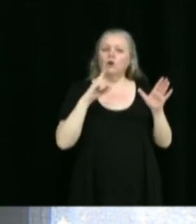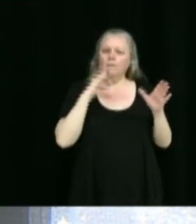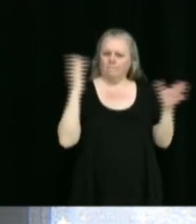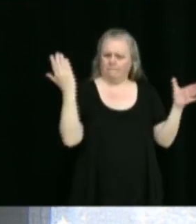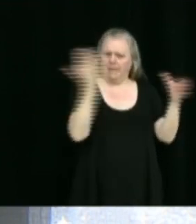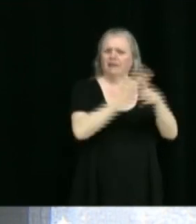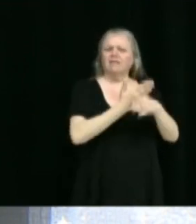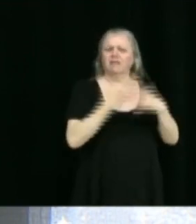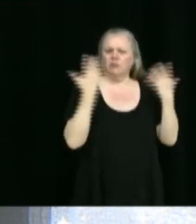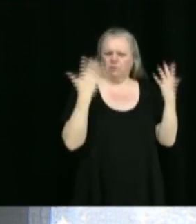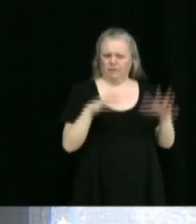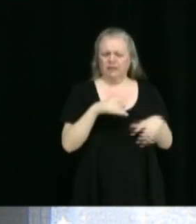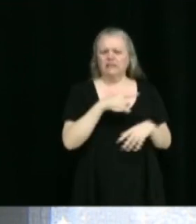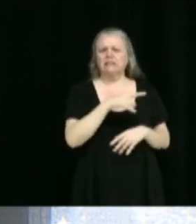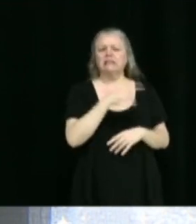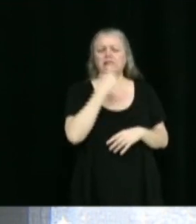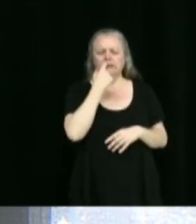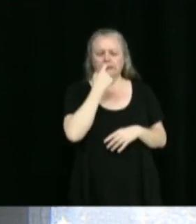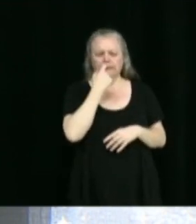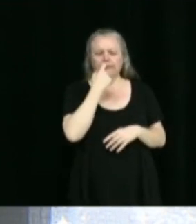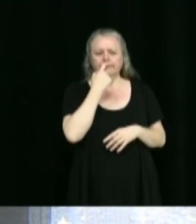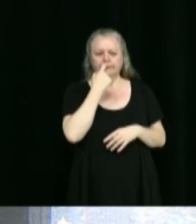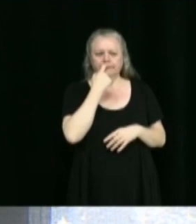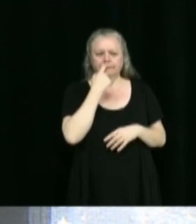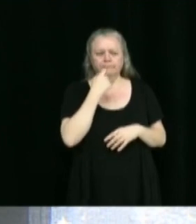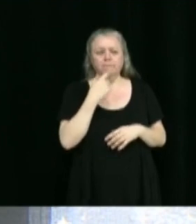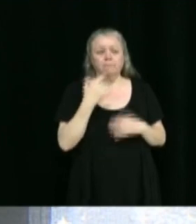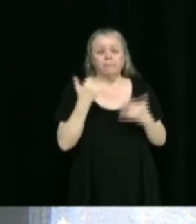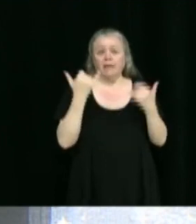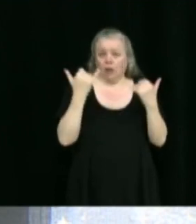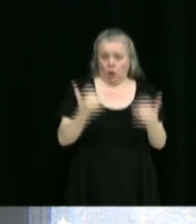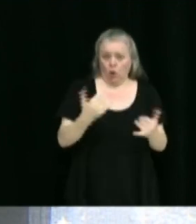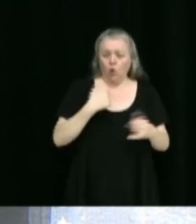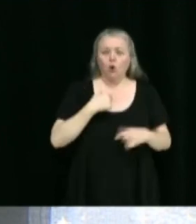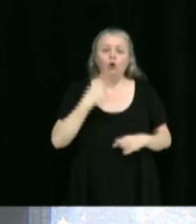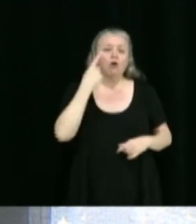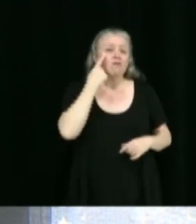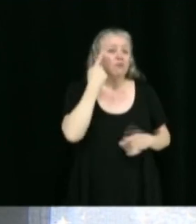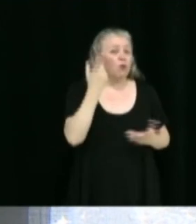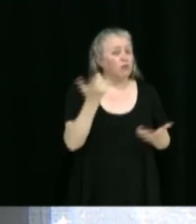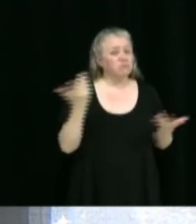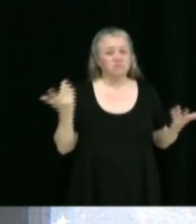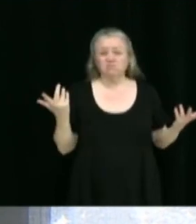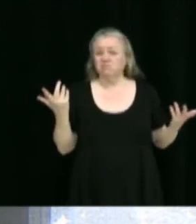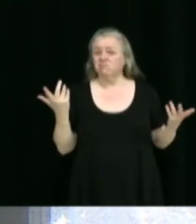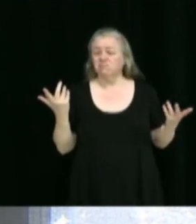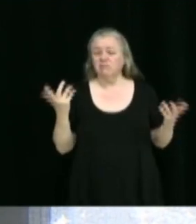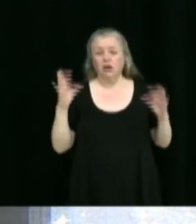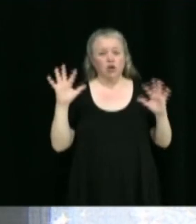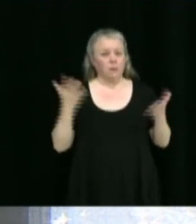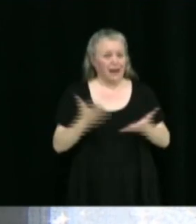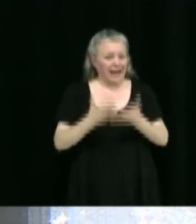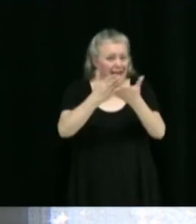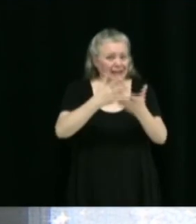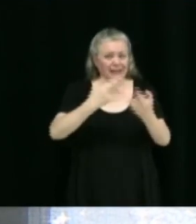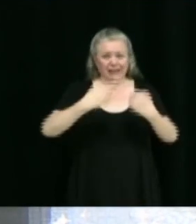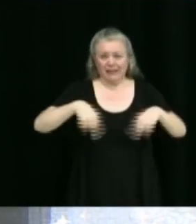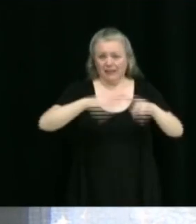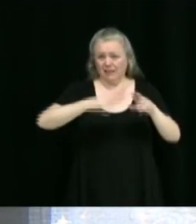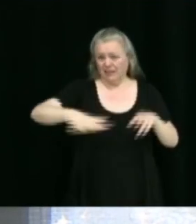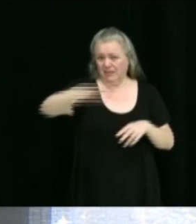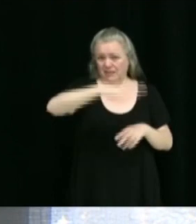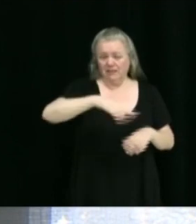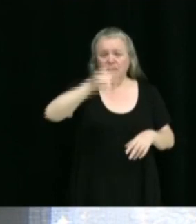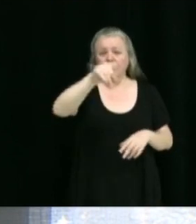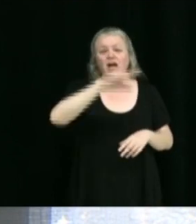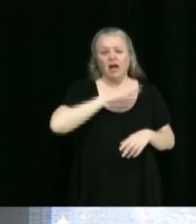place dans ce coin-là. Maintenant, on va regarder qu'est-ce qui peut être fait pour votre secteur. On a un